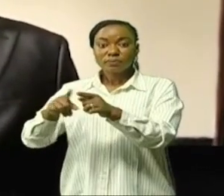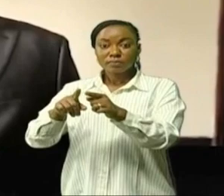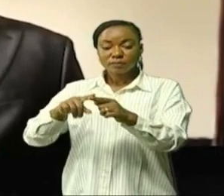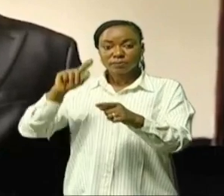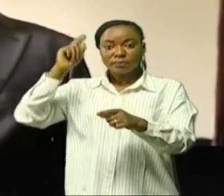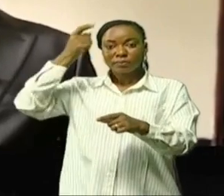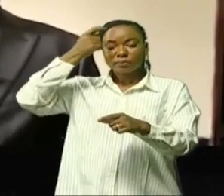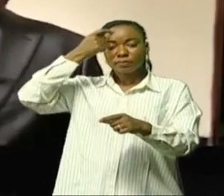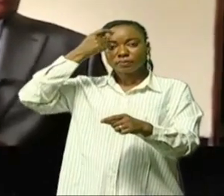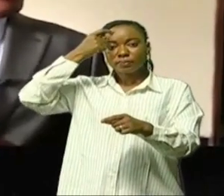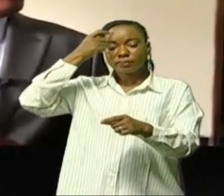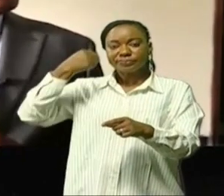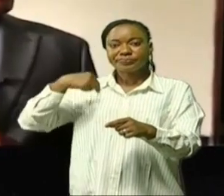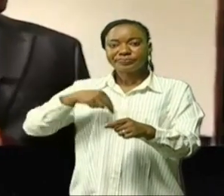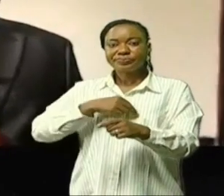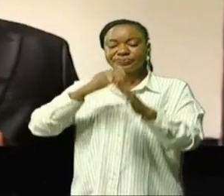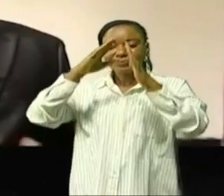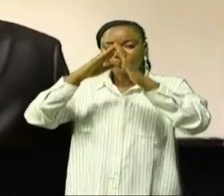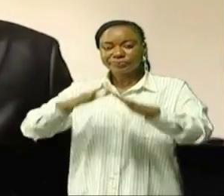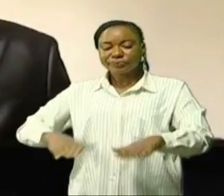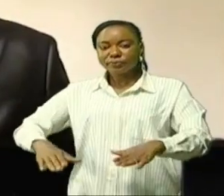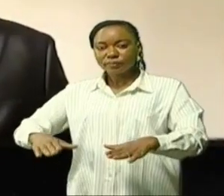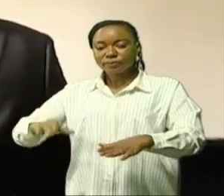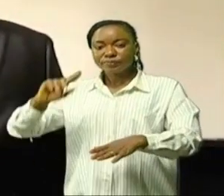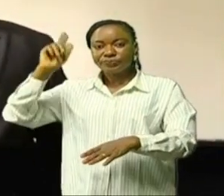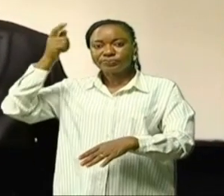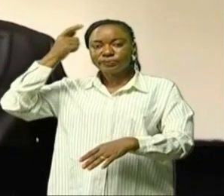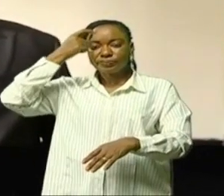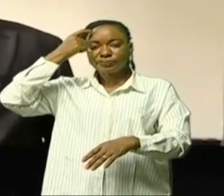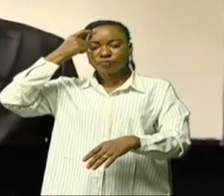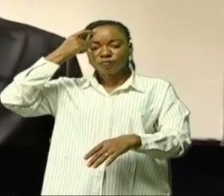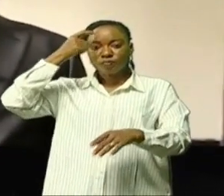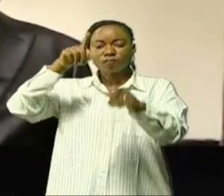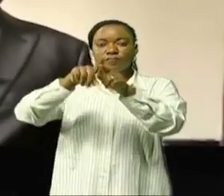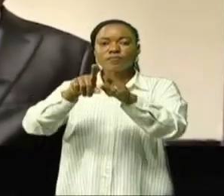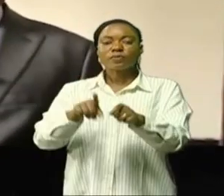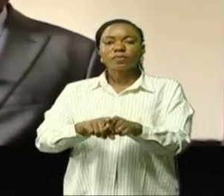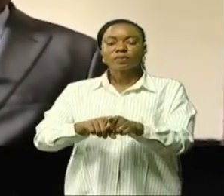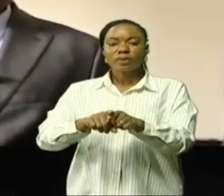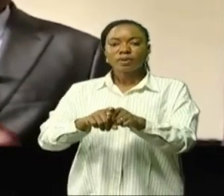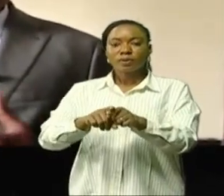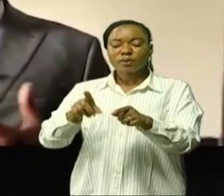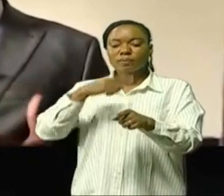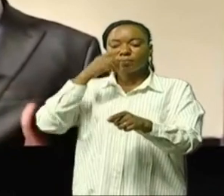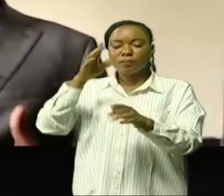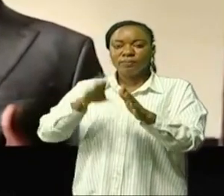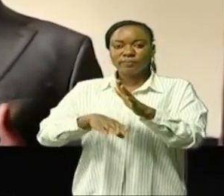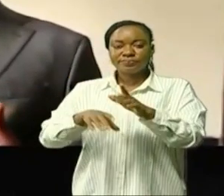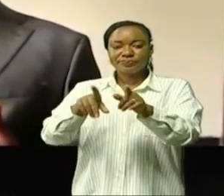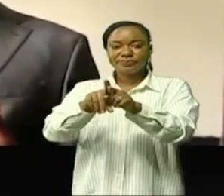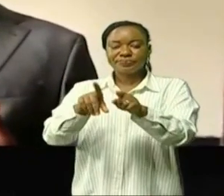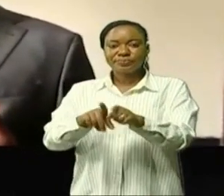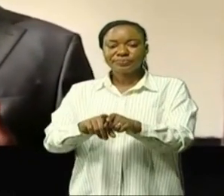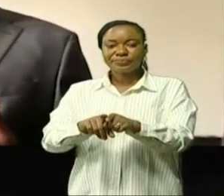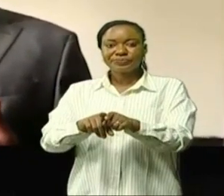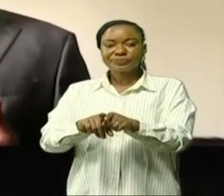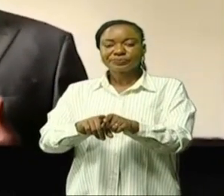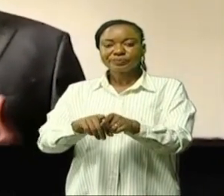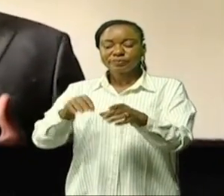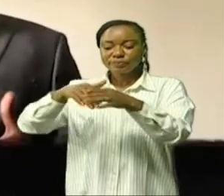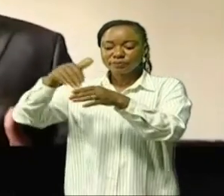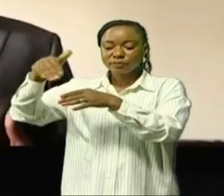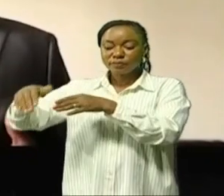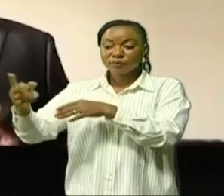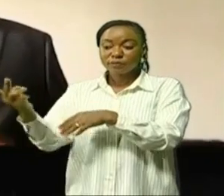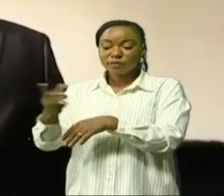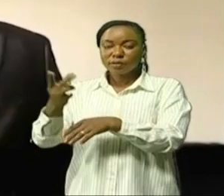vous avez la résidence officielle du gouverneur là où nous sommes il y a l'assemblée provinciale en dehors de ces